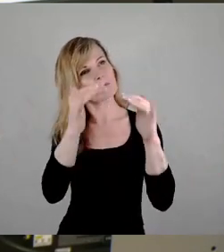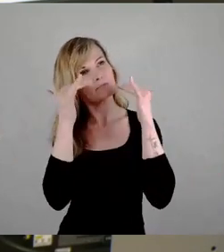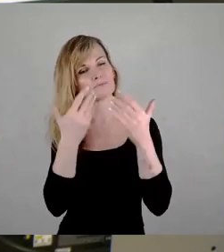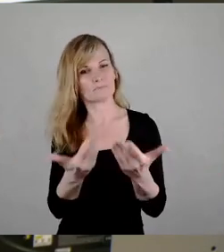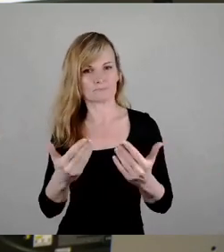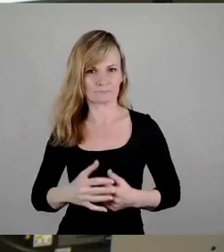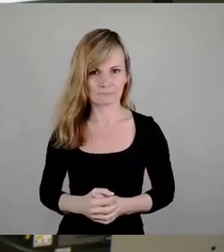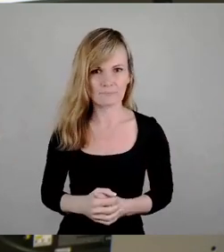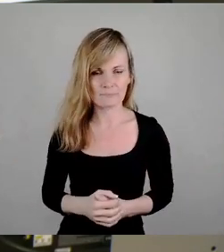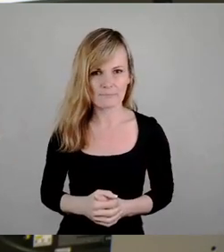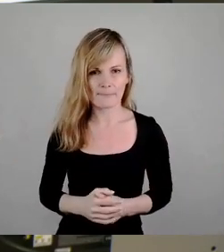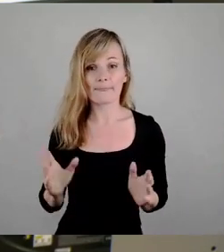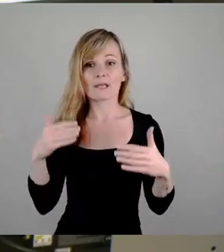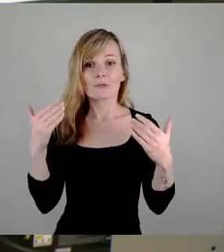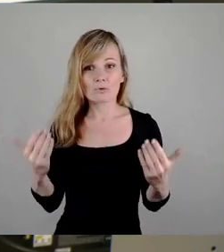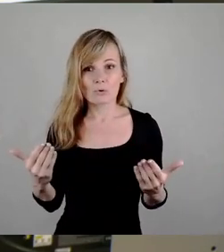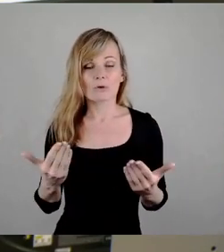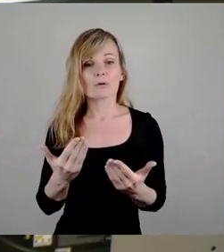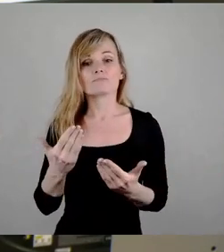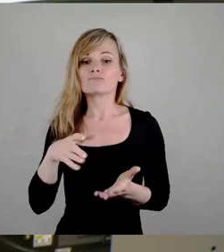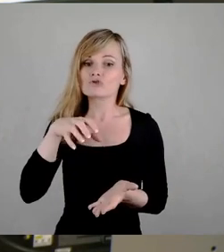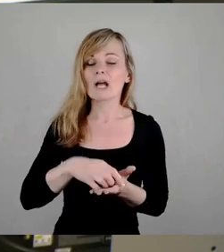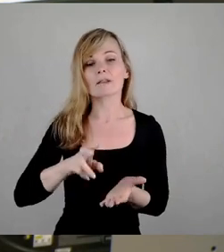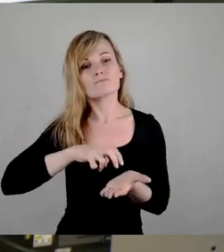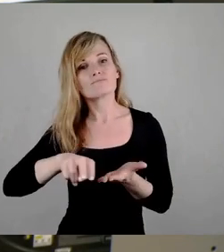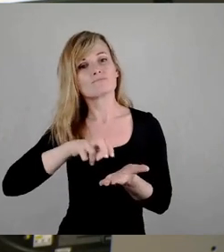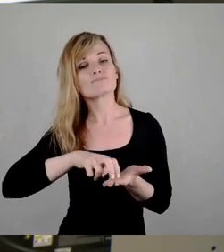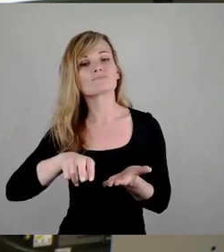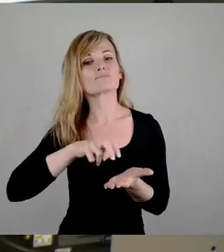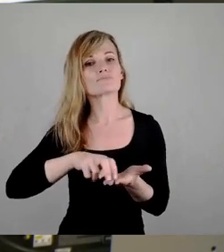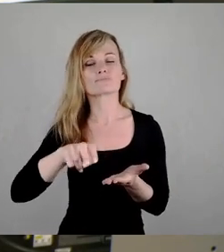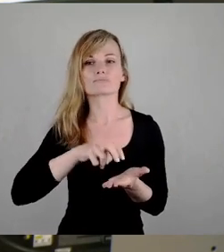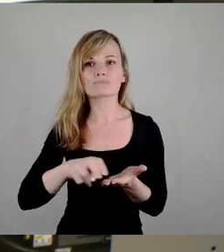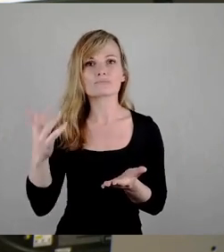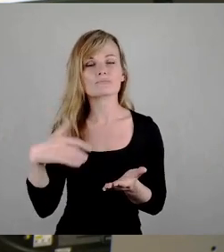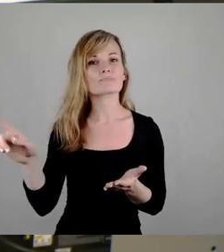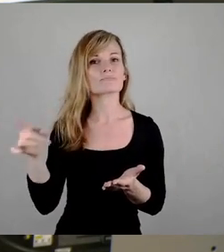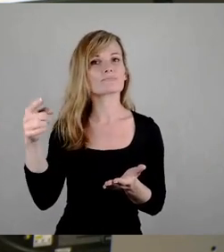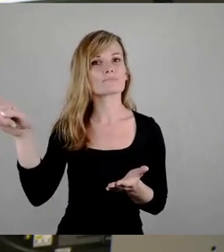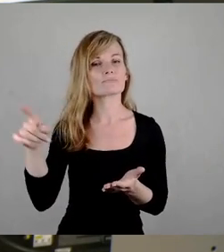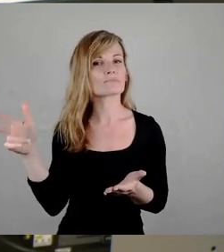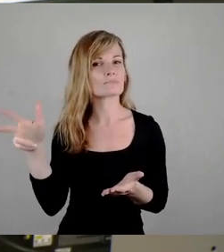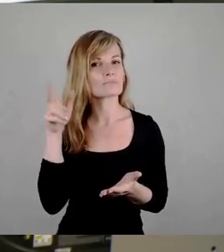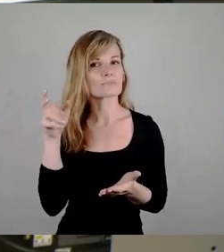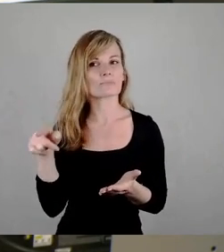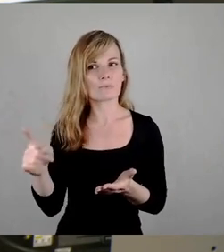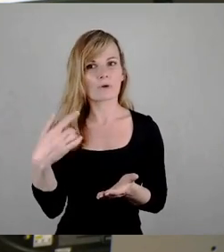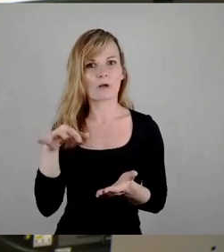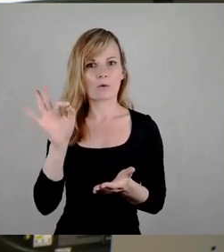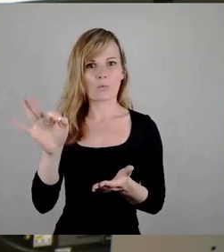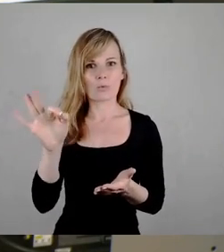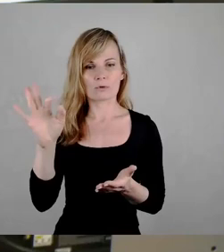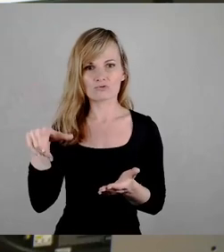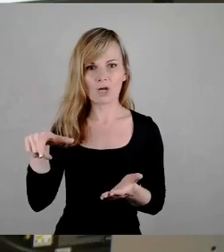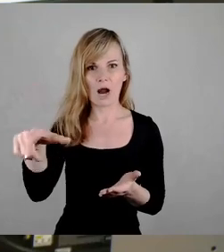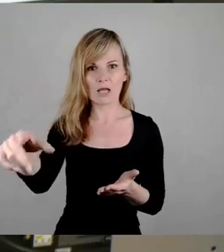Und wenn man so durch die Stadt geht und eine Straßenmusik hört, eine gute, dann bleibt man stehen, vielleicht für ein, zwei Stücke, vielleicht